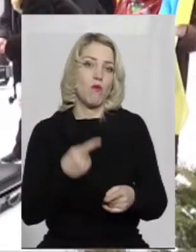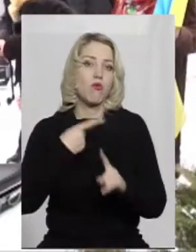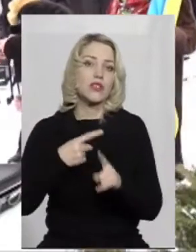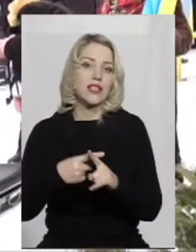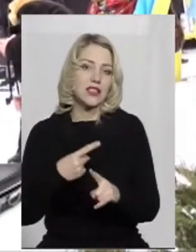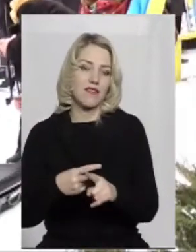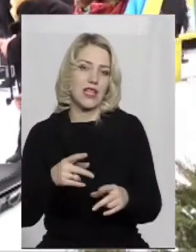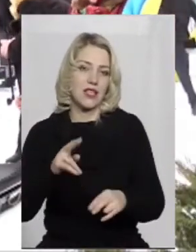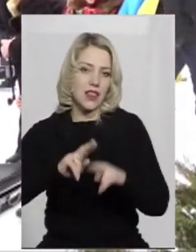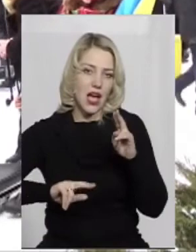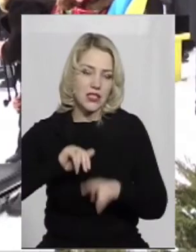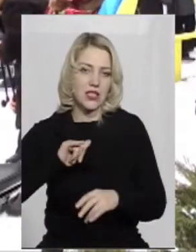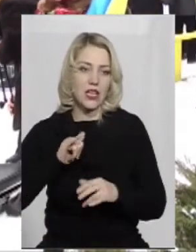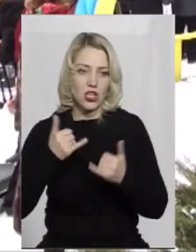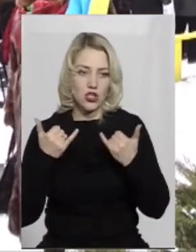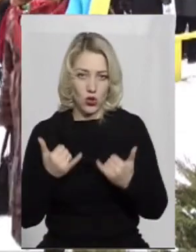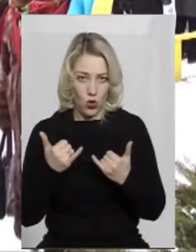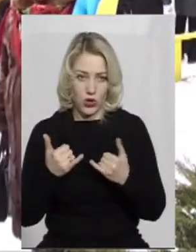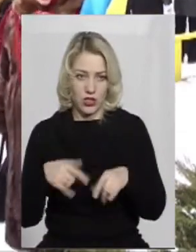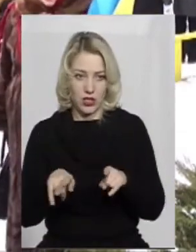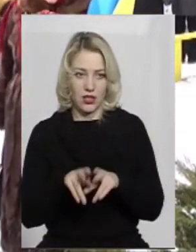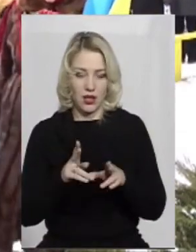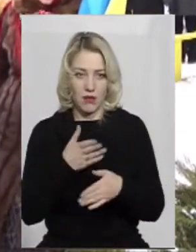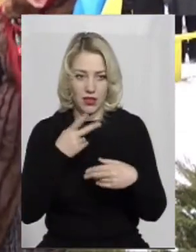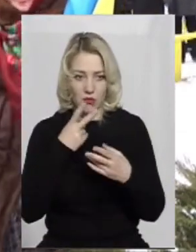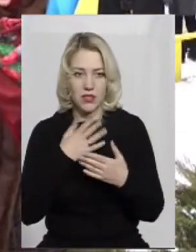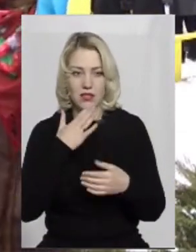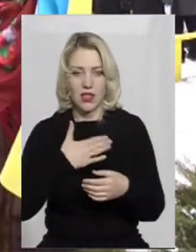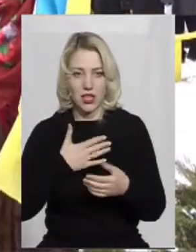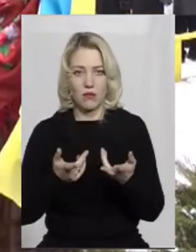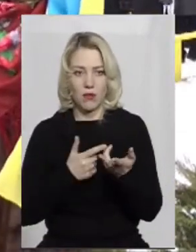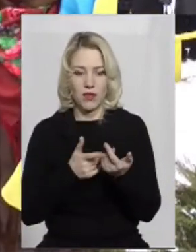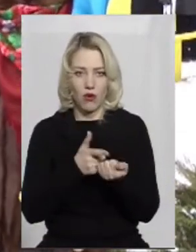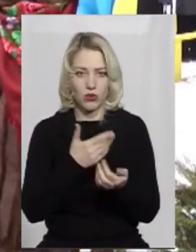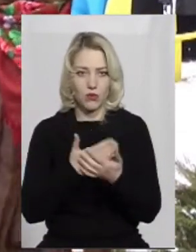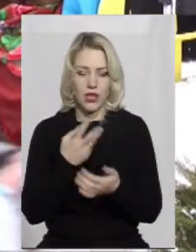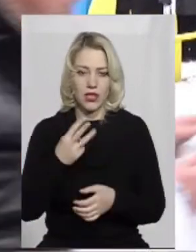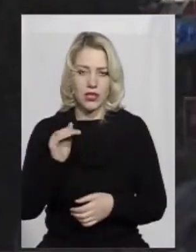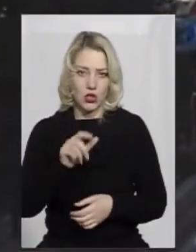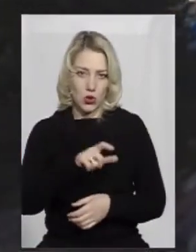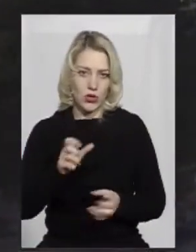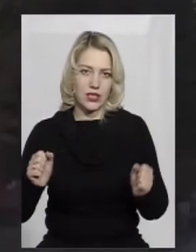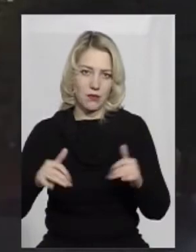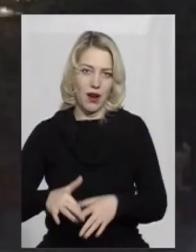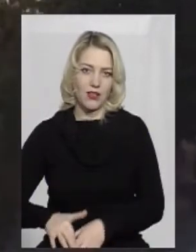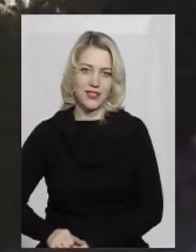настрій і сьогодні, так як ми дивимося за нашими підрахунками, десь приблизно три тисячі людей зібралося.